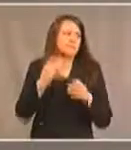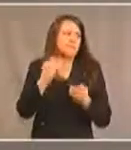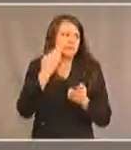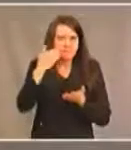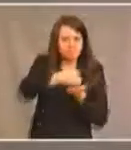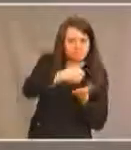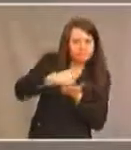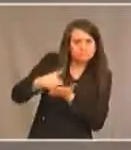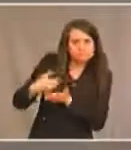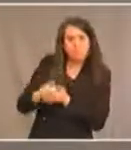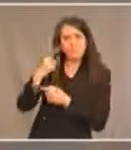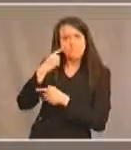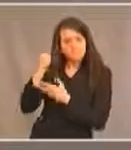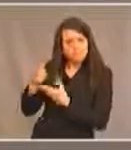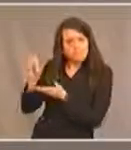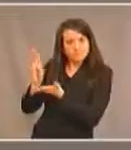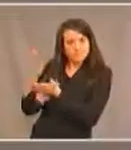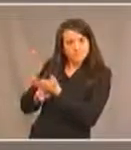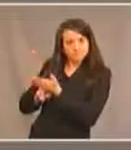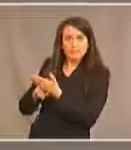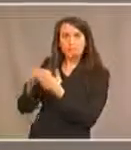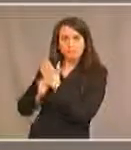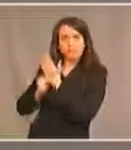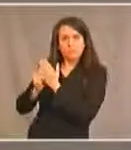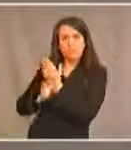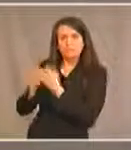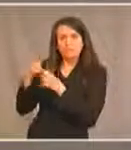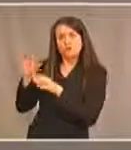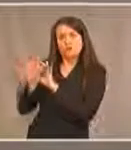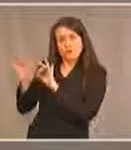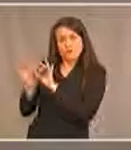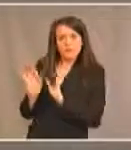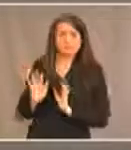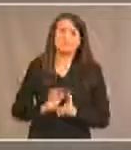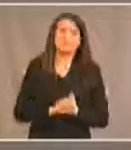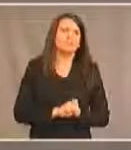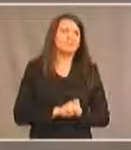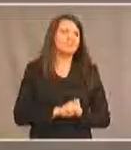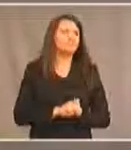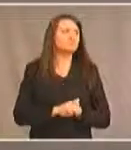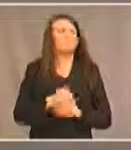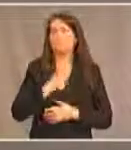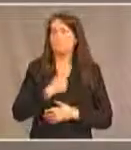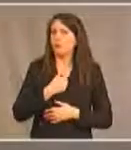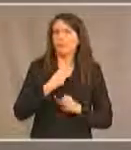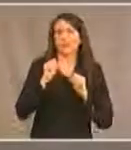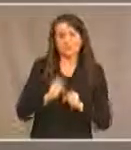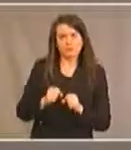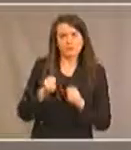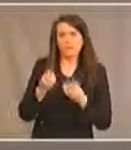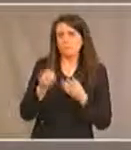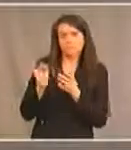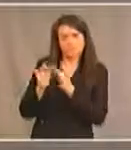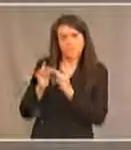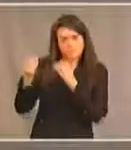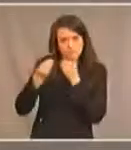protocole, la signature de ce protocole. Donc, je peux certainement vous communiquer les coordonnées de hyper lien